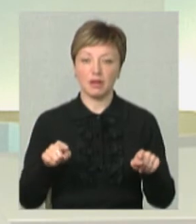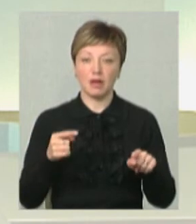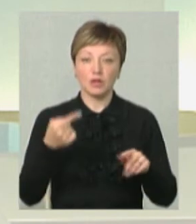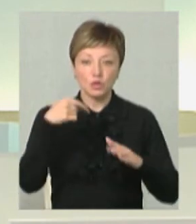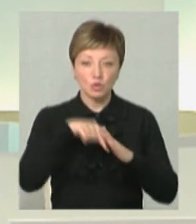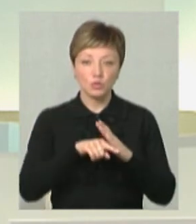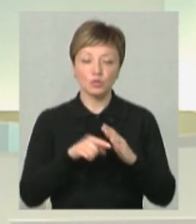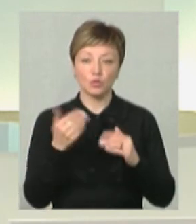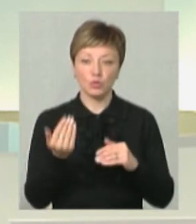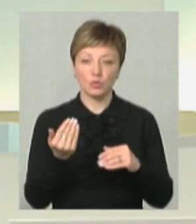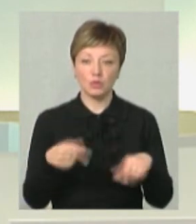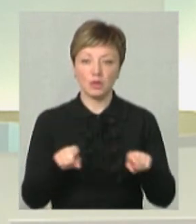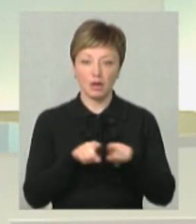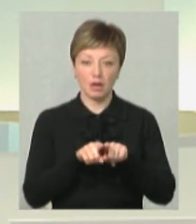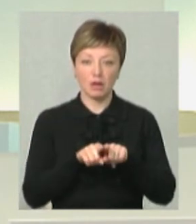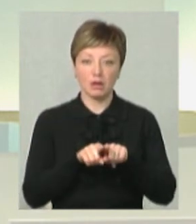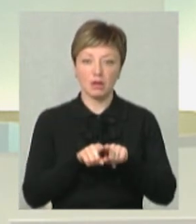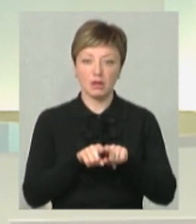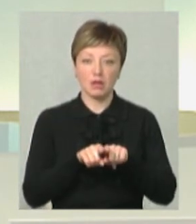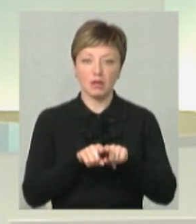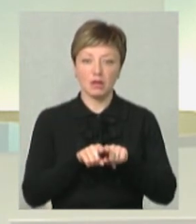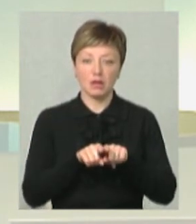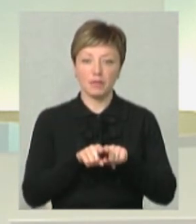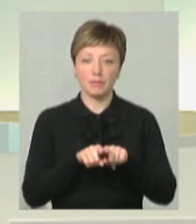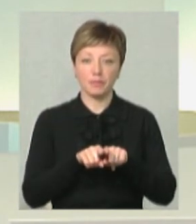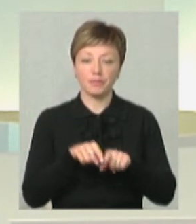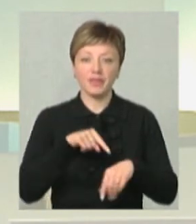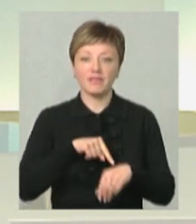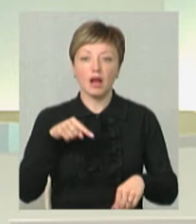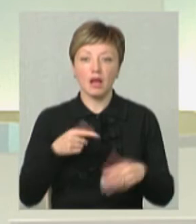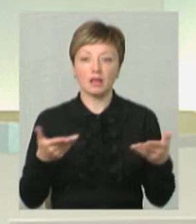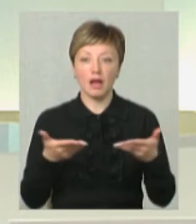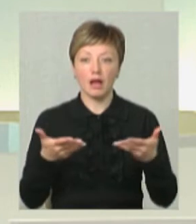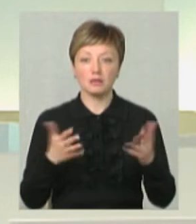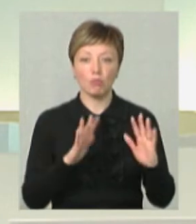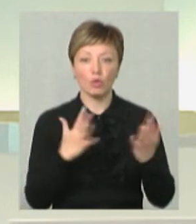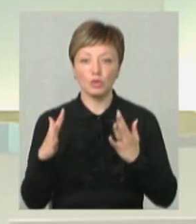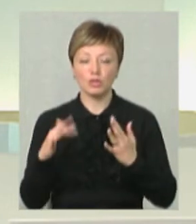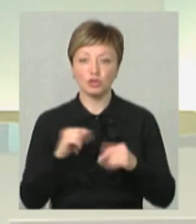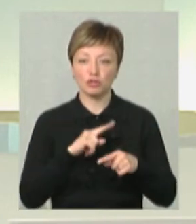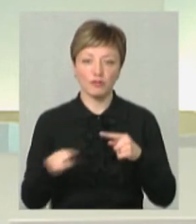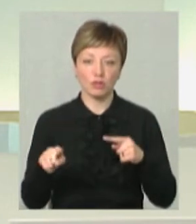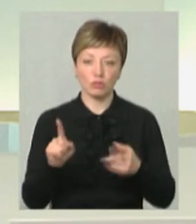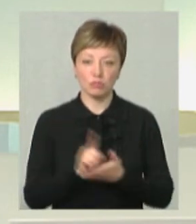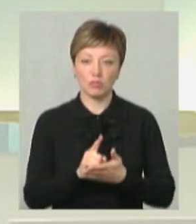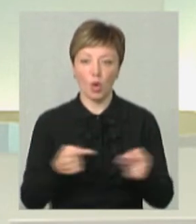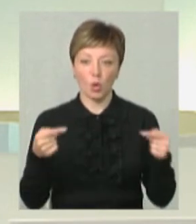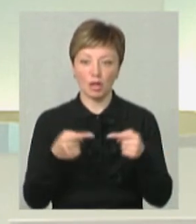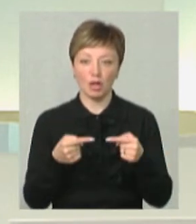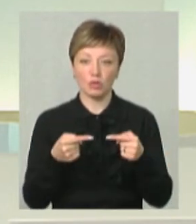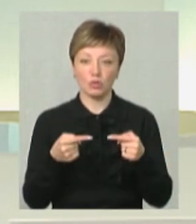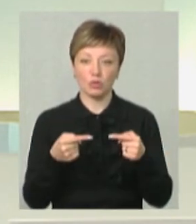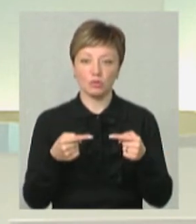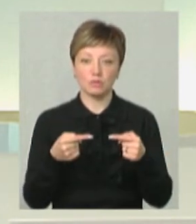відкликається на якісь події, і швидко, і конкретно,